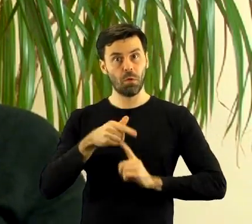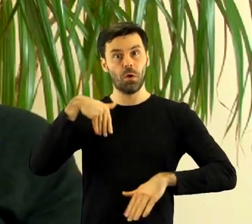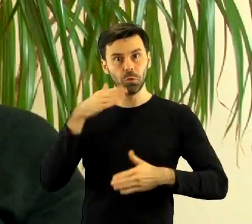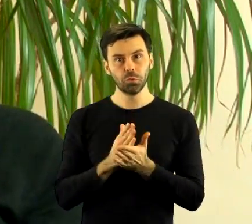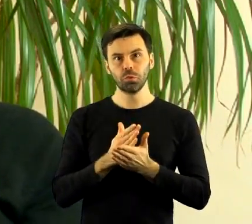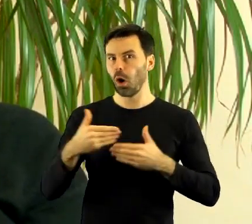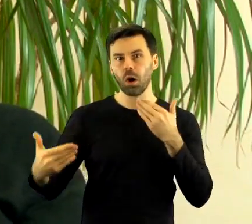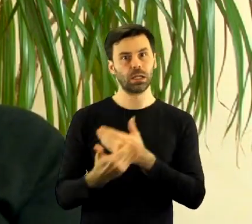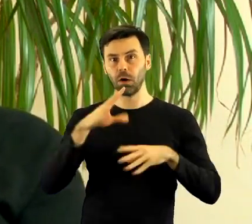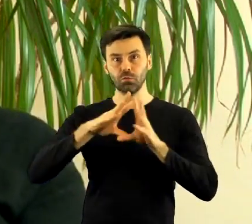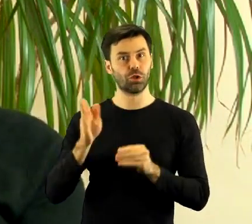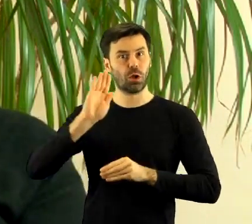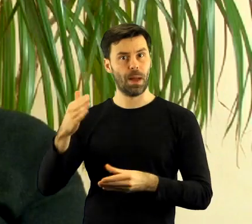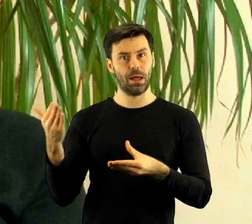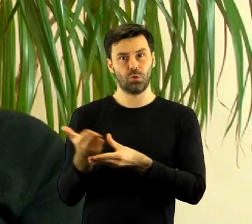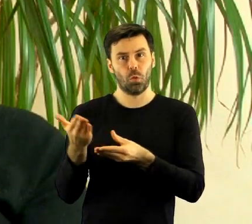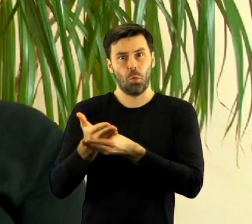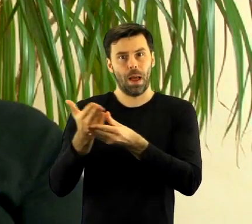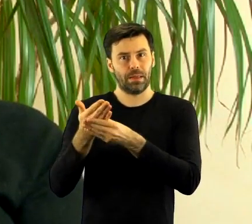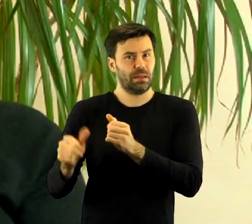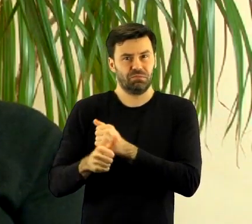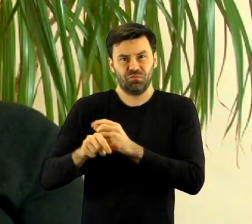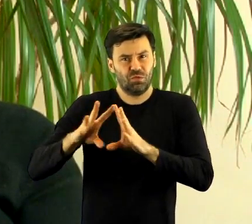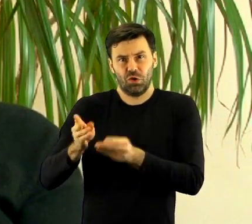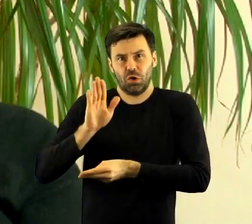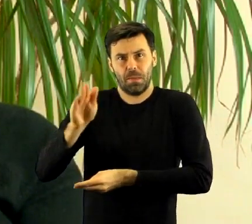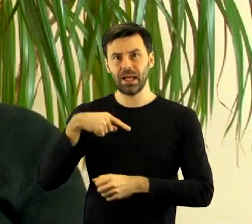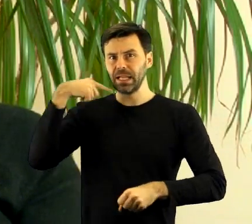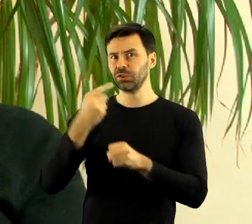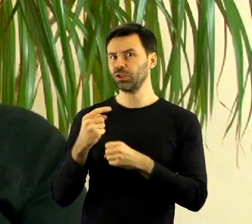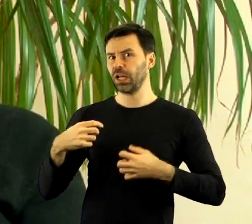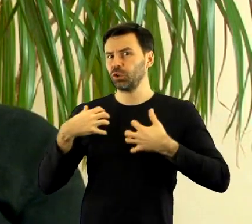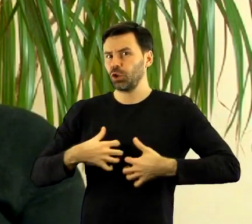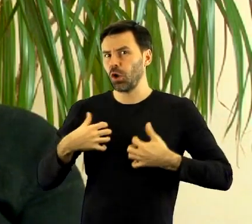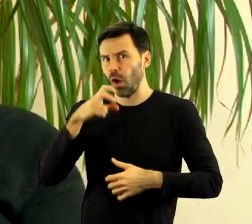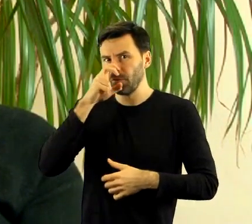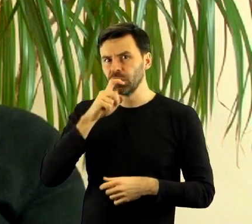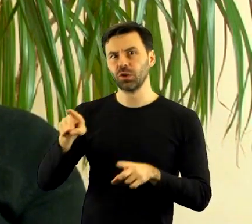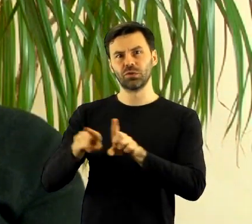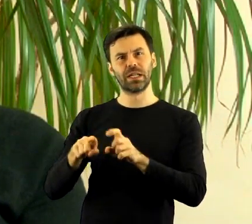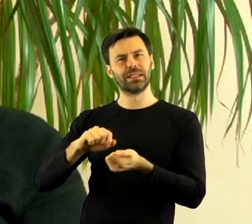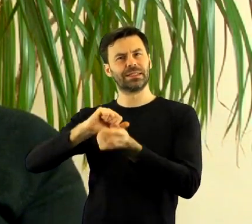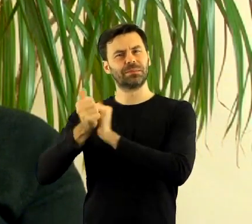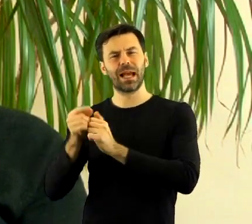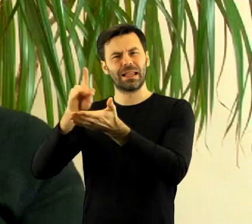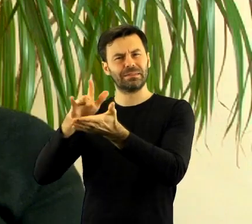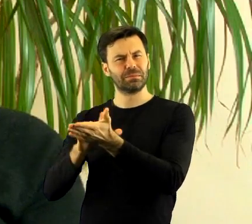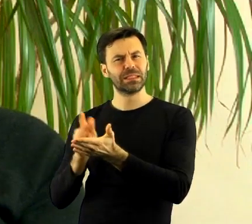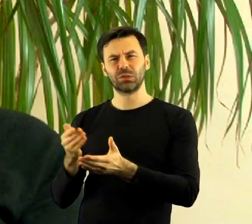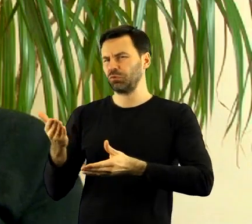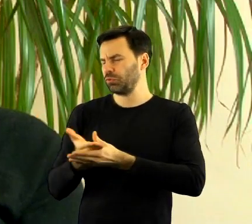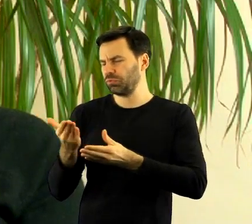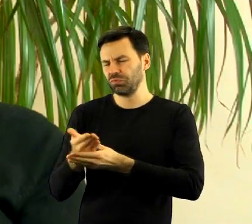wszystko już jest. Jest decyzja środowiskowa, są wszelkiego rodzaju uzgodnienia, zmiana wpisu w wojewódzkim planie